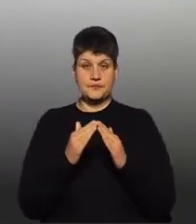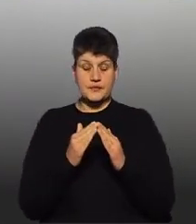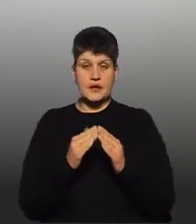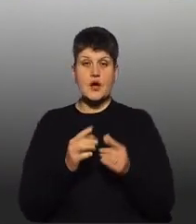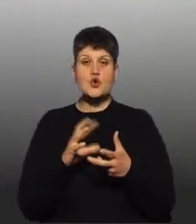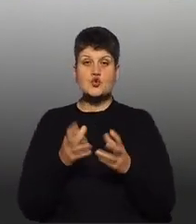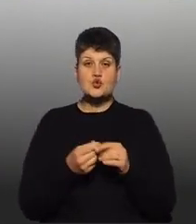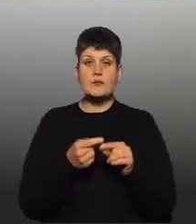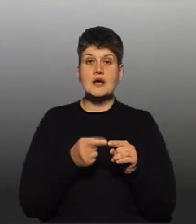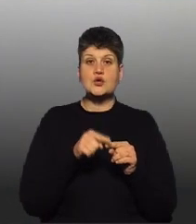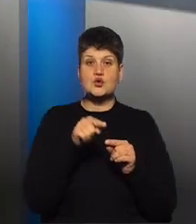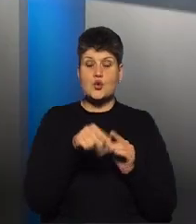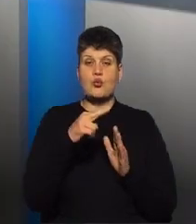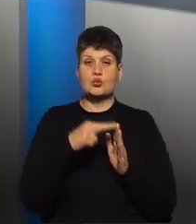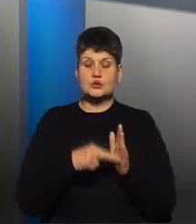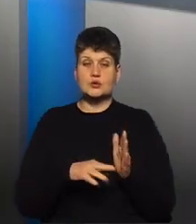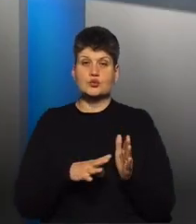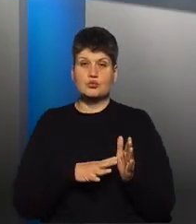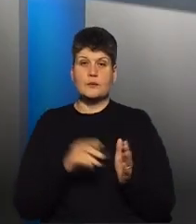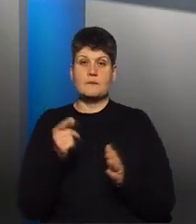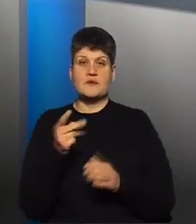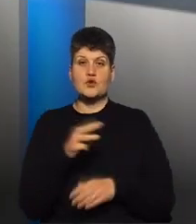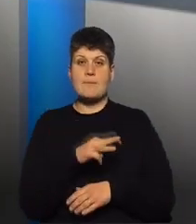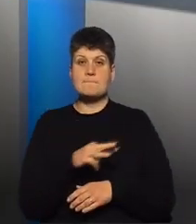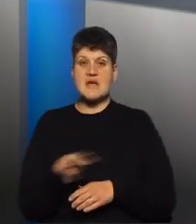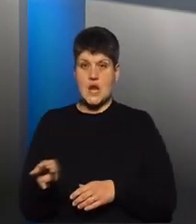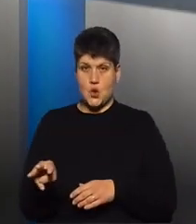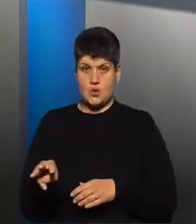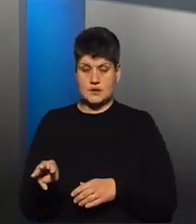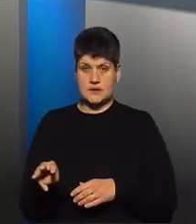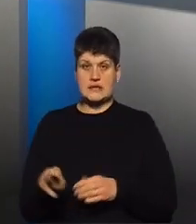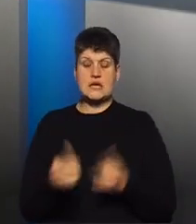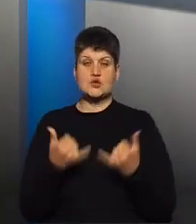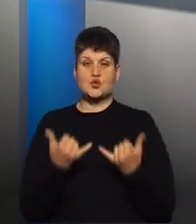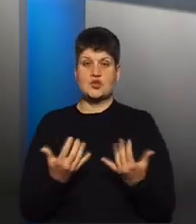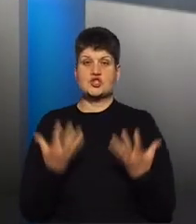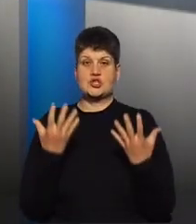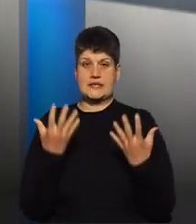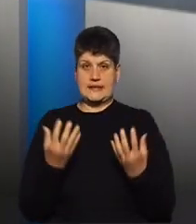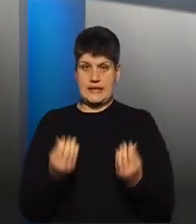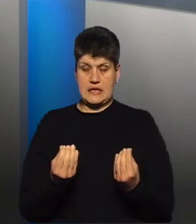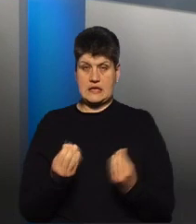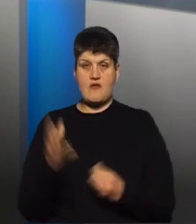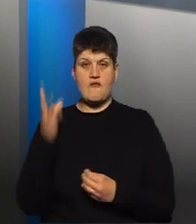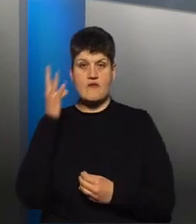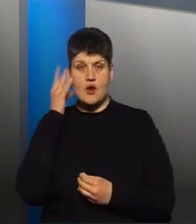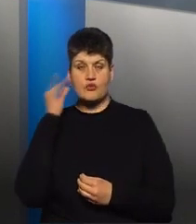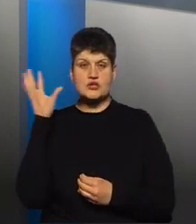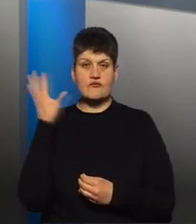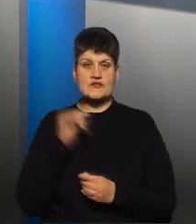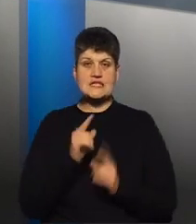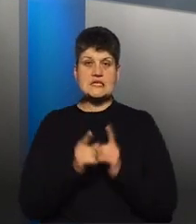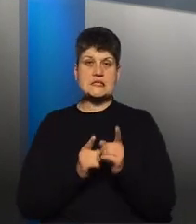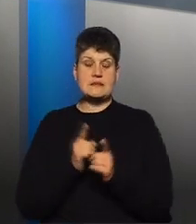склала тоді півтора мільйони. І на сьогоднішній день, враховуючи всі зміни, ми маємо майже